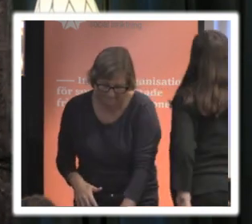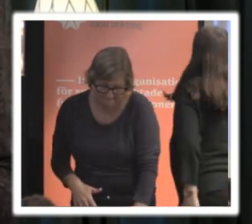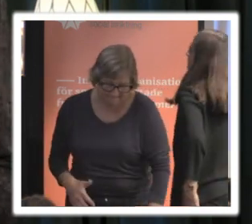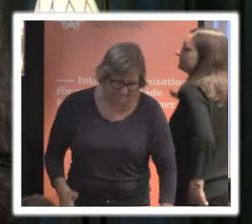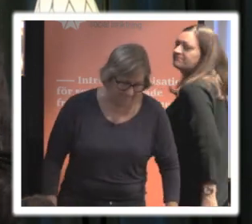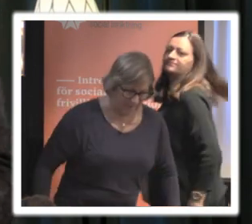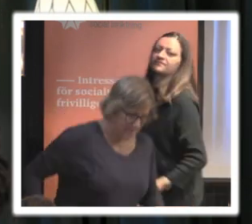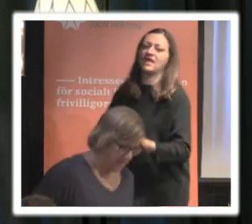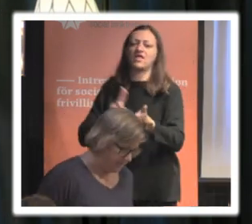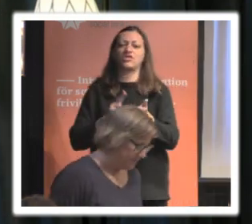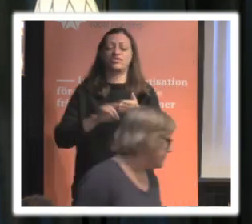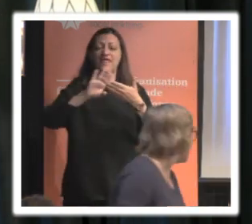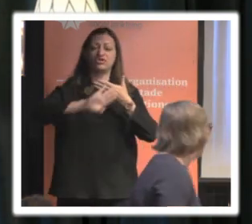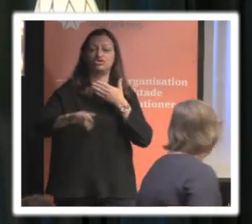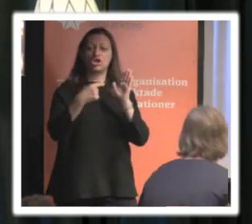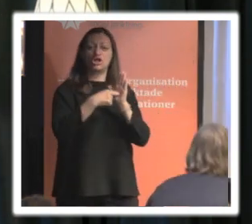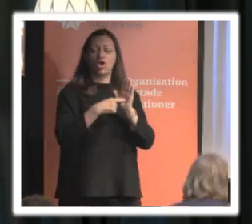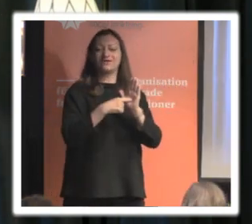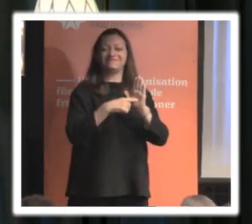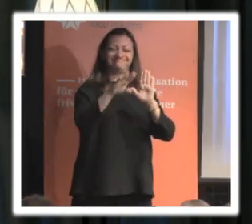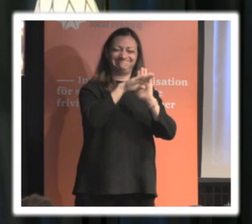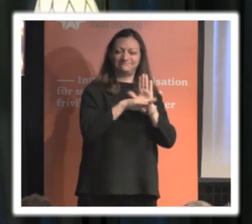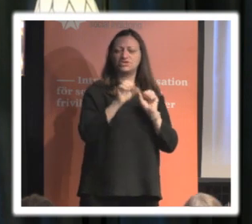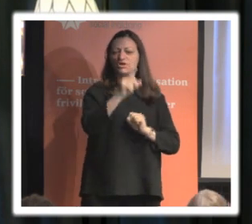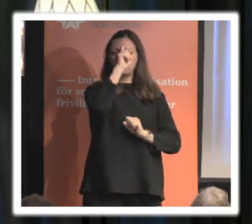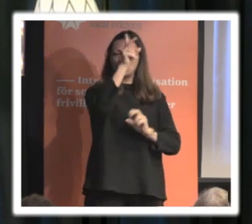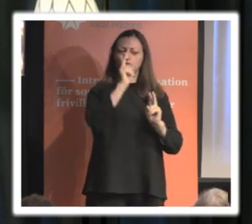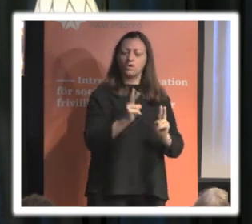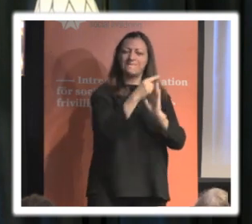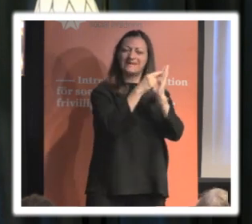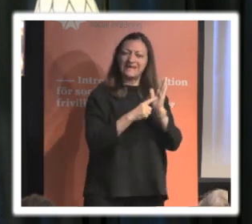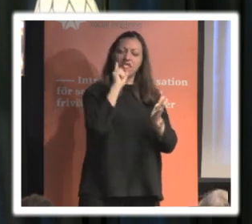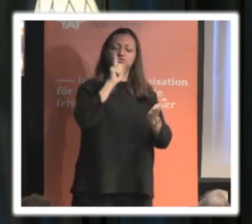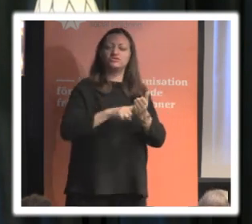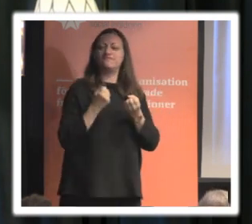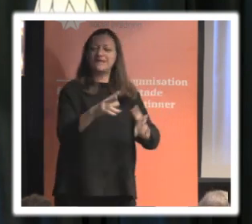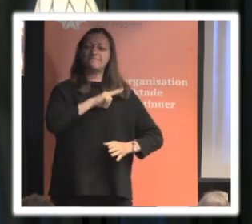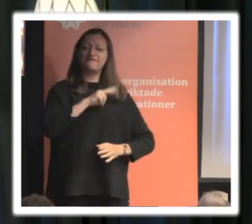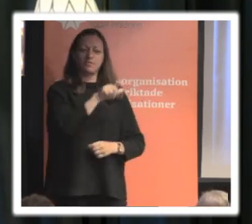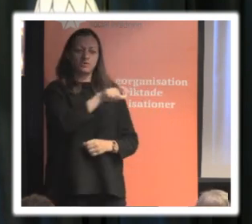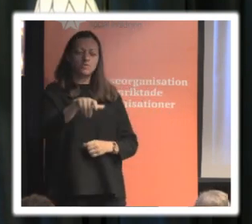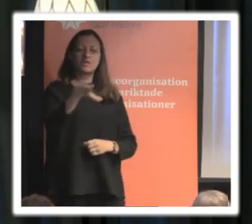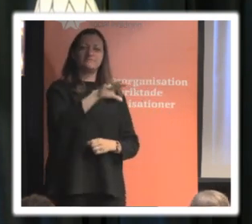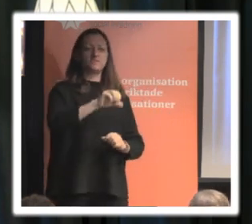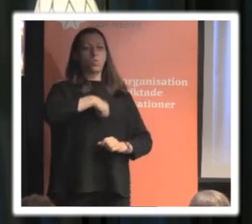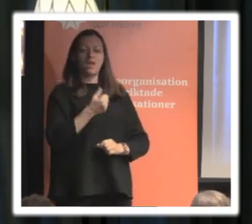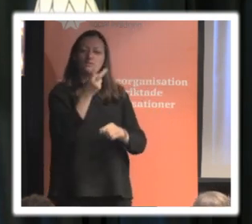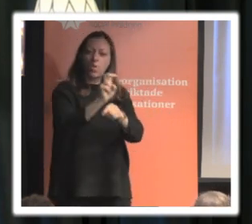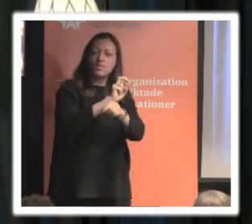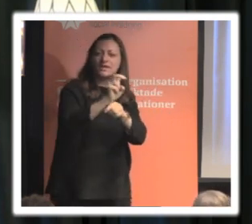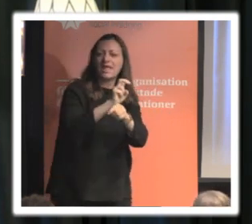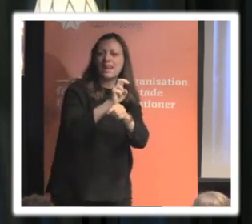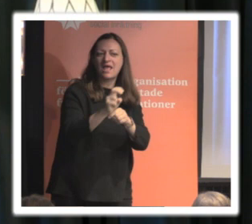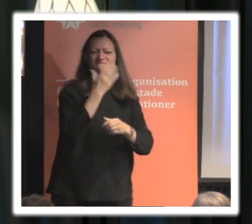Dataskyddslagstiftningen ska alltså förstås som ett regelverk som är avsett att ge privatpersoner alla de här kontrollmöjligheterna kring